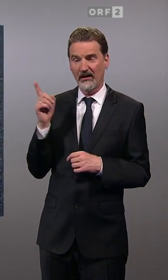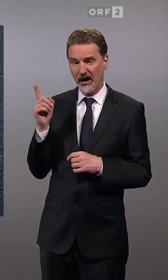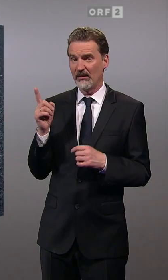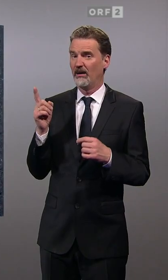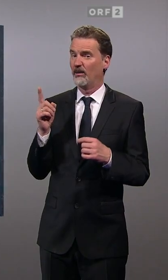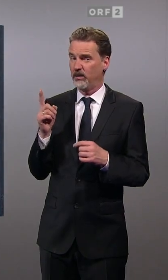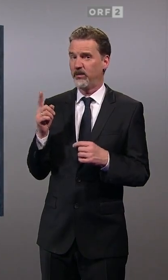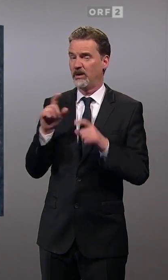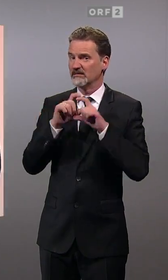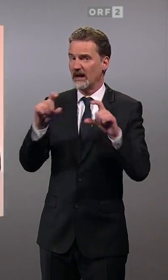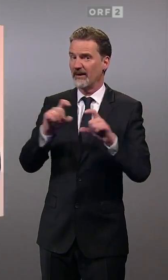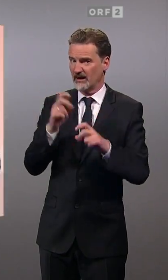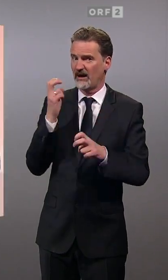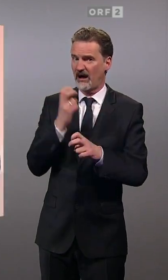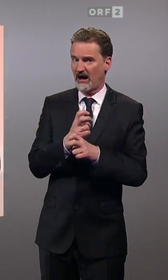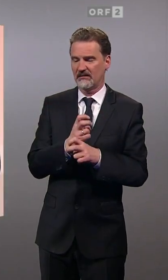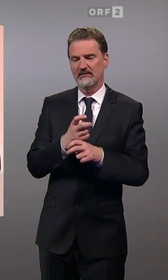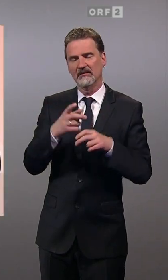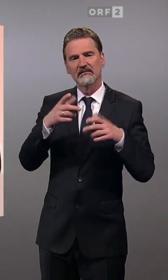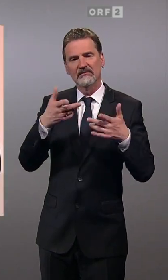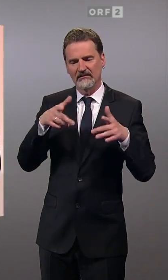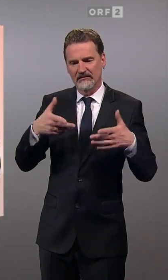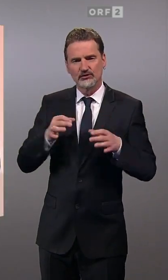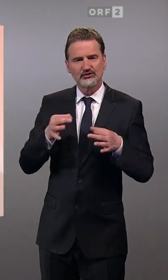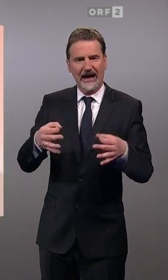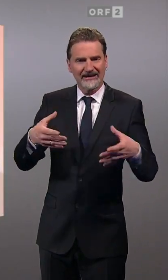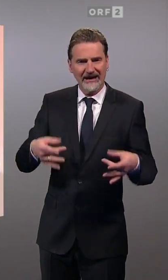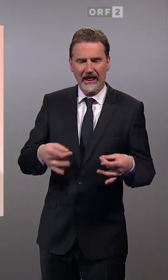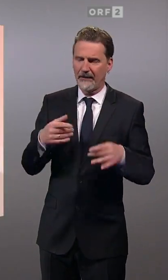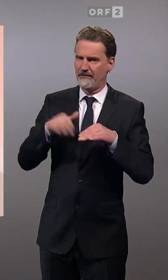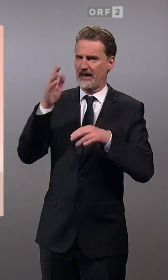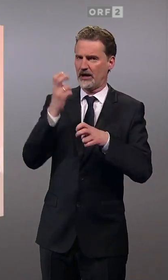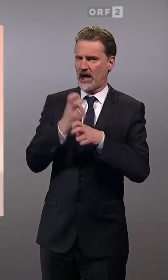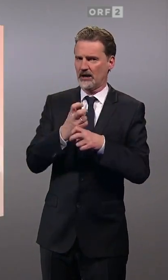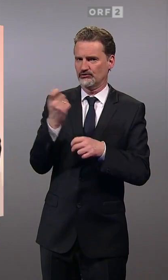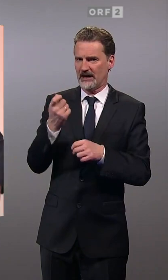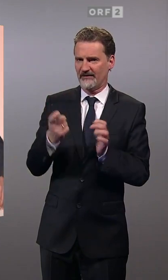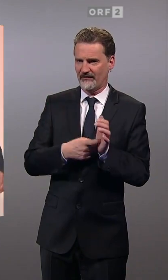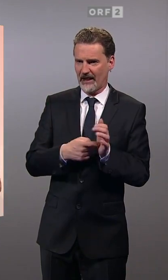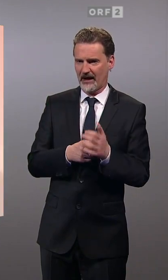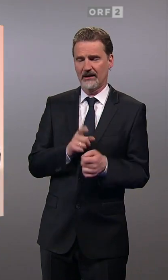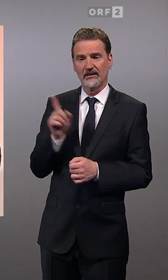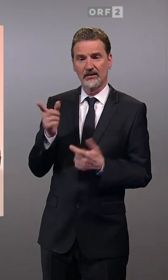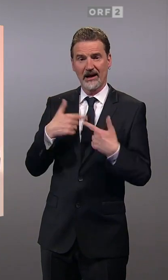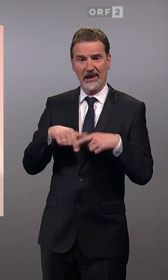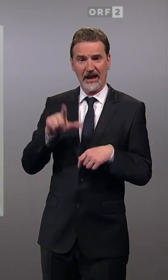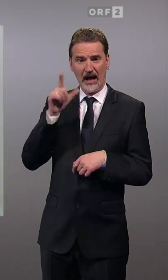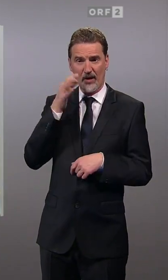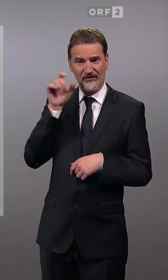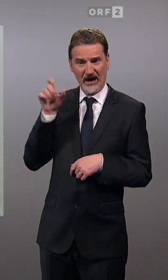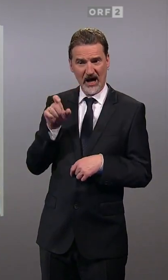Strafen für Klimablockaden. Von den Ansprüchen auf den Landeshauptmann von FPÖ und SPÖ fühlt man sich bedroht.